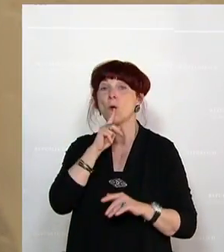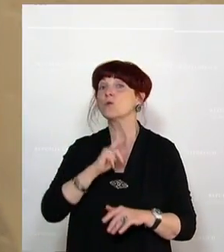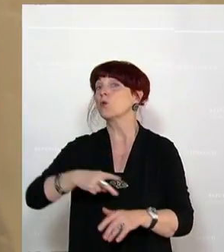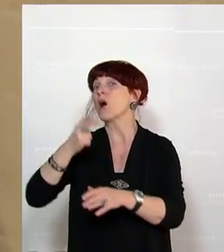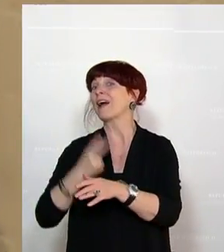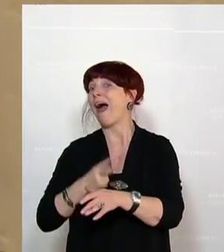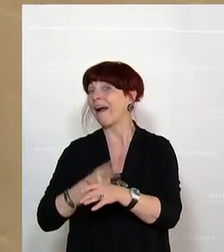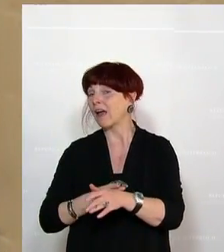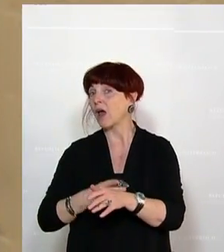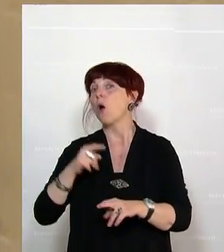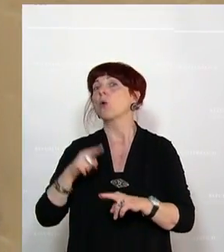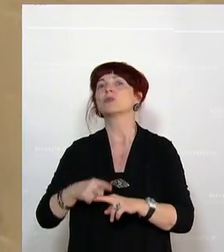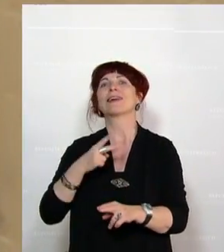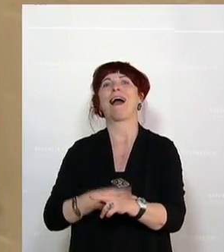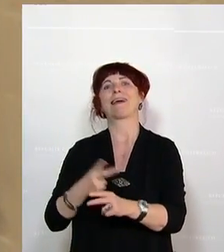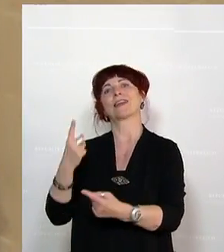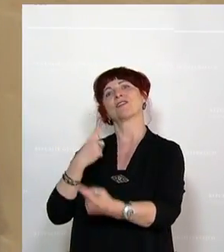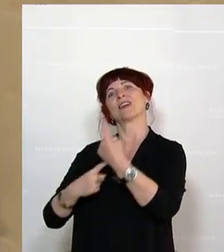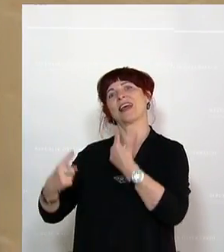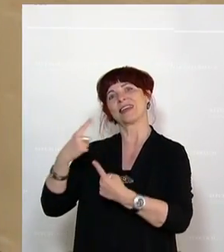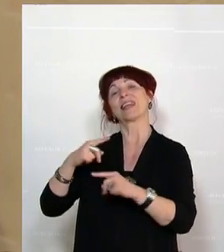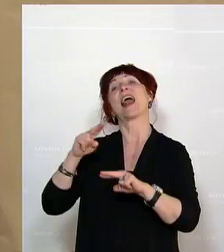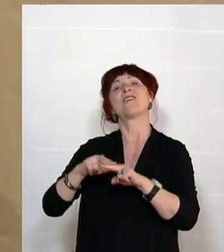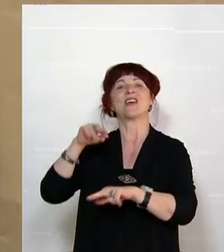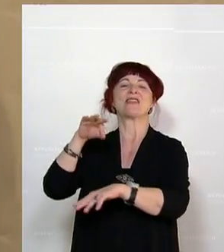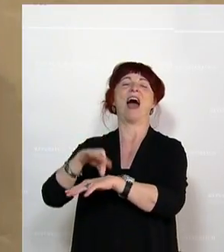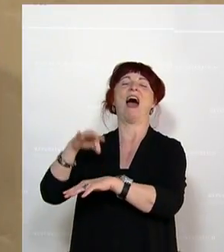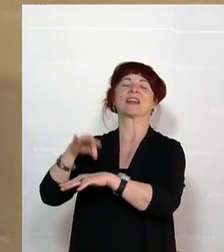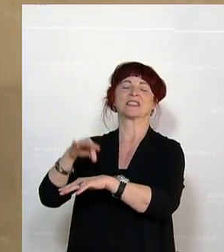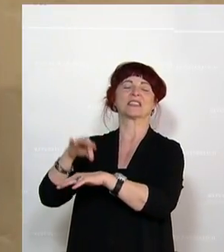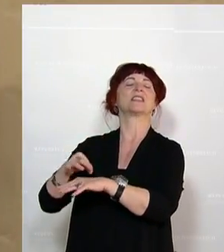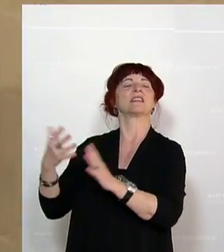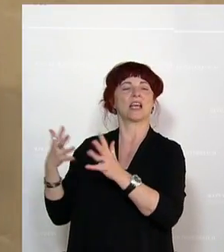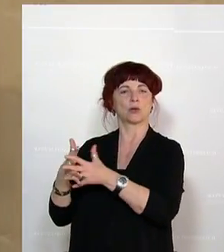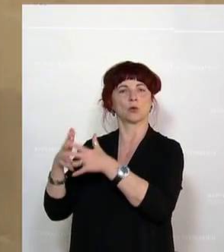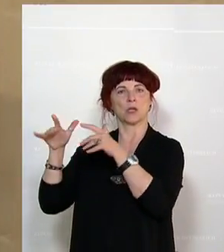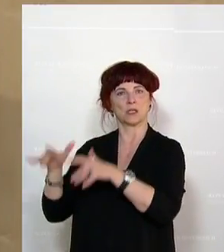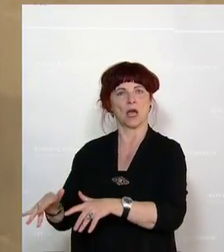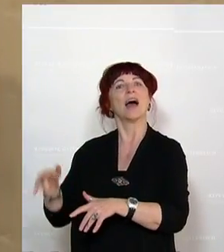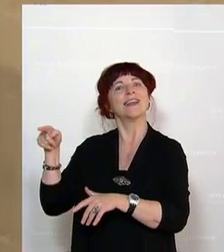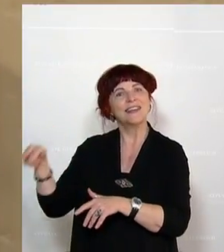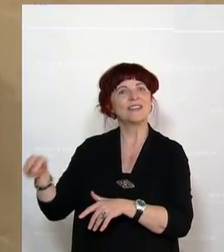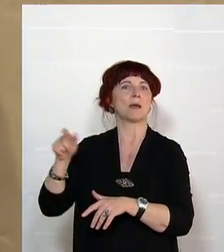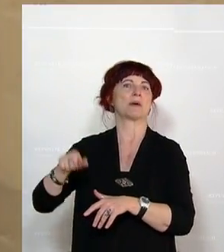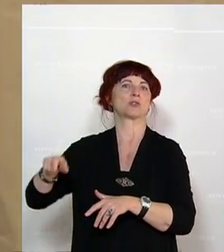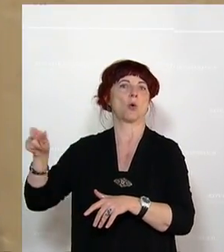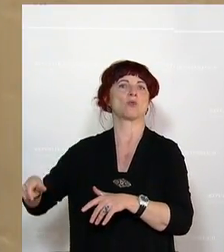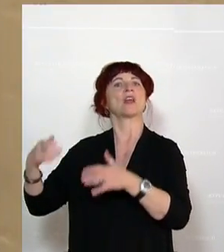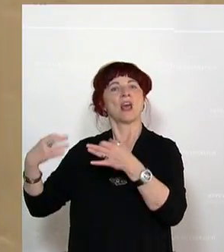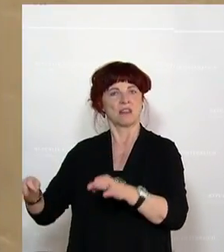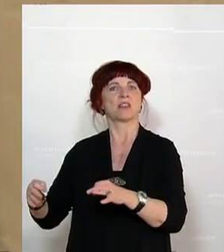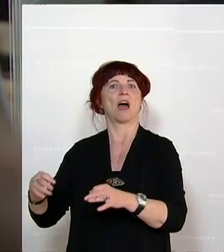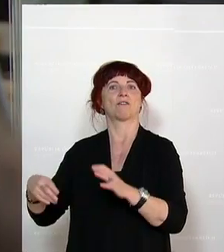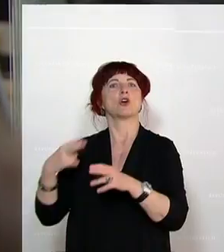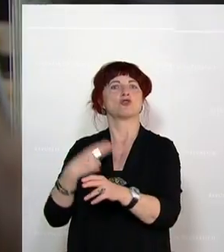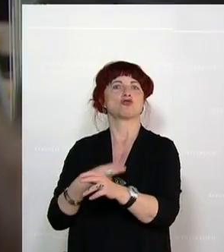Krankheitsverdächtige nach einer ärztlichen Diagnose vom Staat mit Maßnahmen zwangsgeregelt werden dürfen, dass das auch wieder Gültigkeit